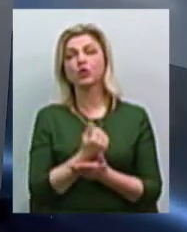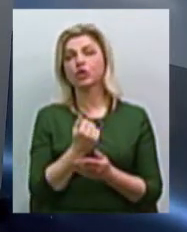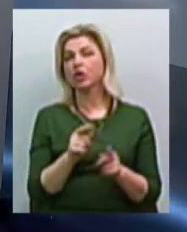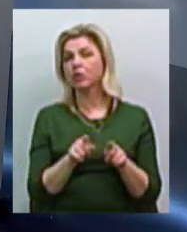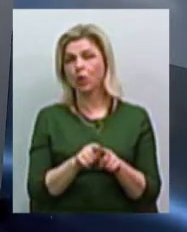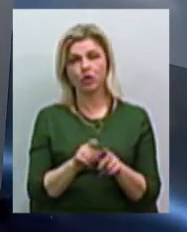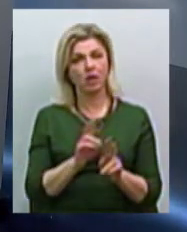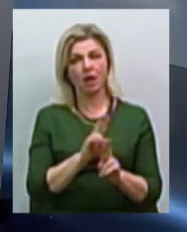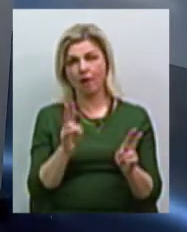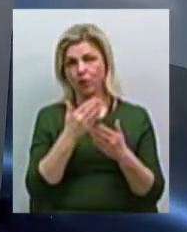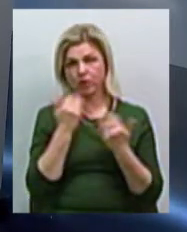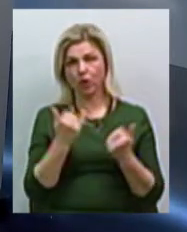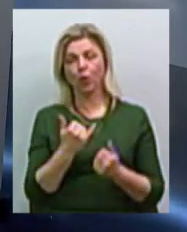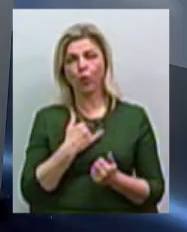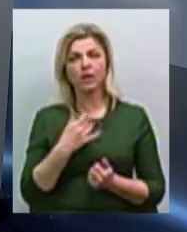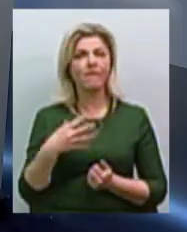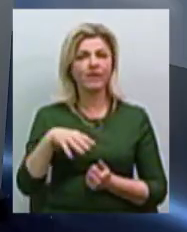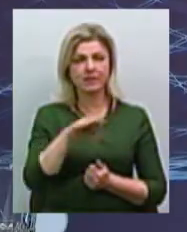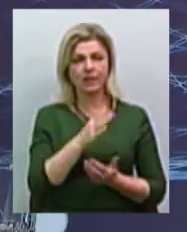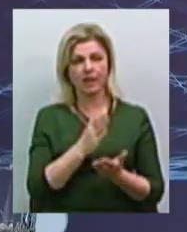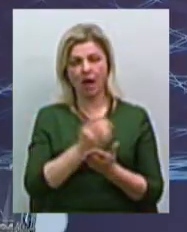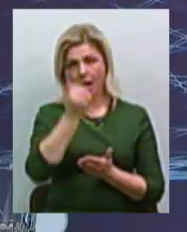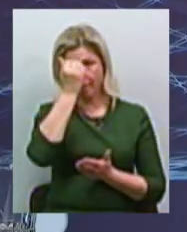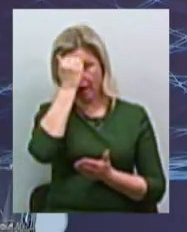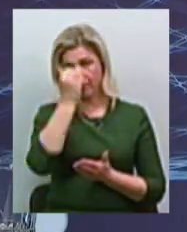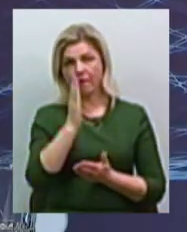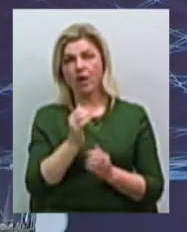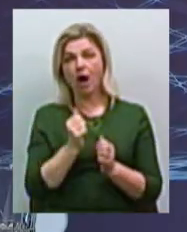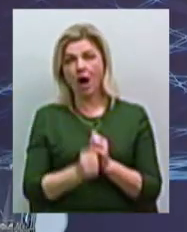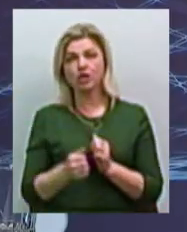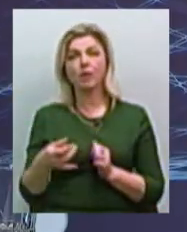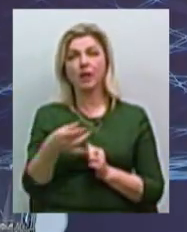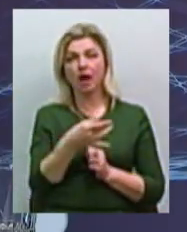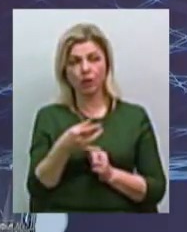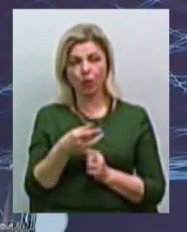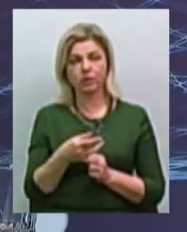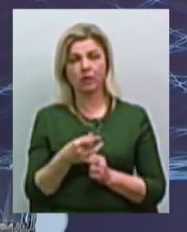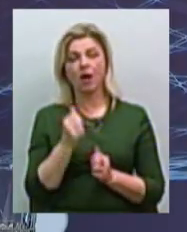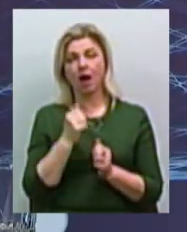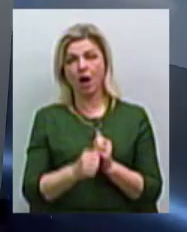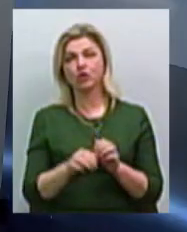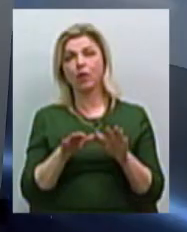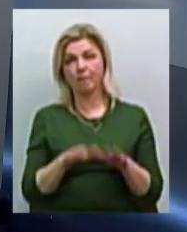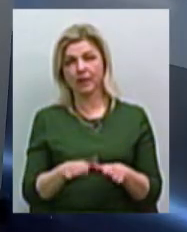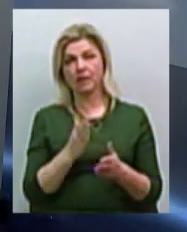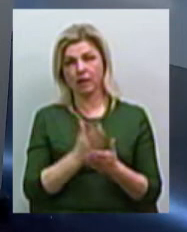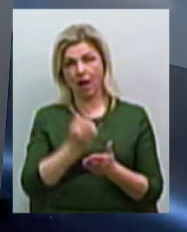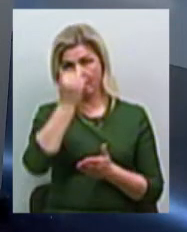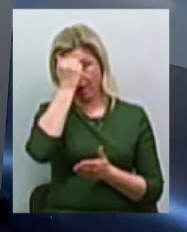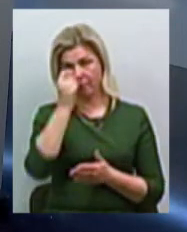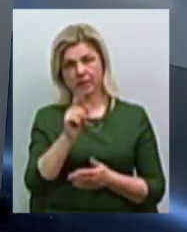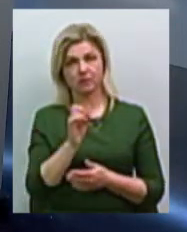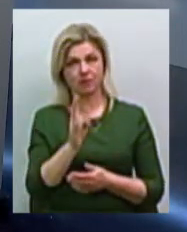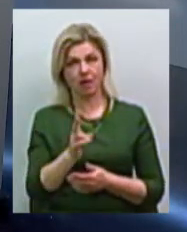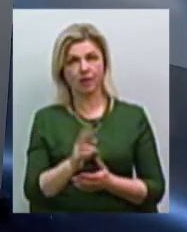немає. У нас везде є пам'ятний знак. Тобто в кожному районі нашої області пам'ятний знак. А